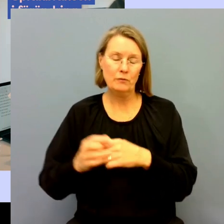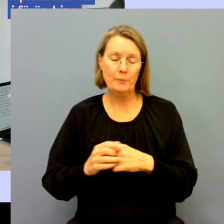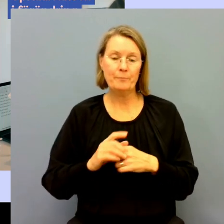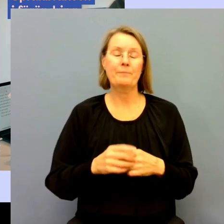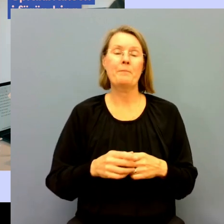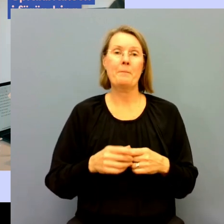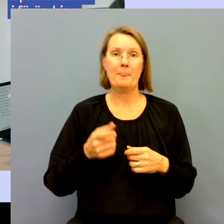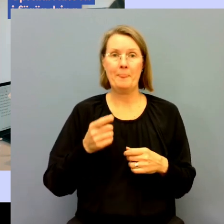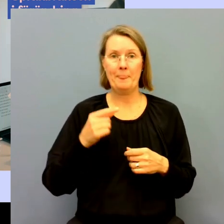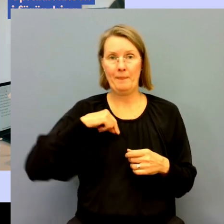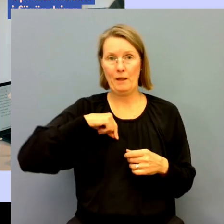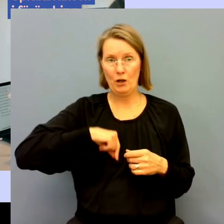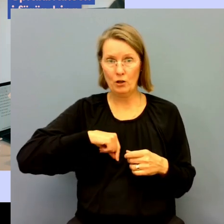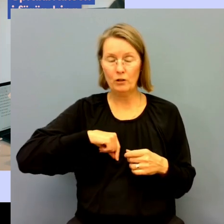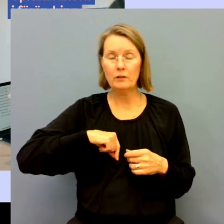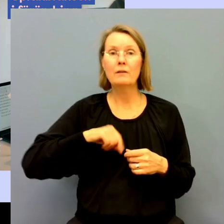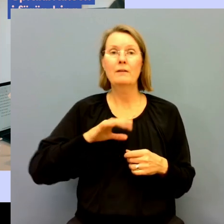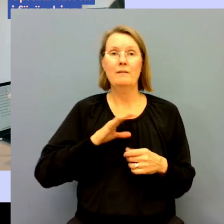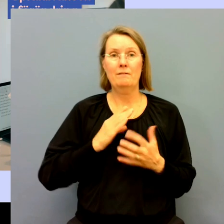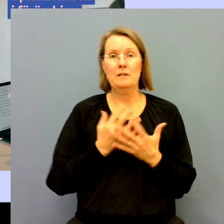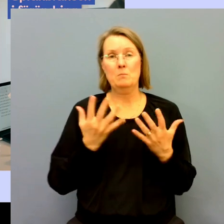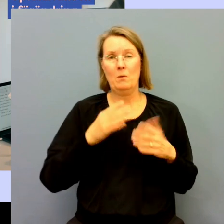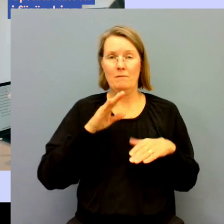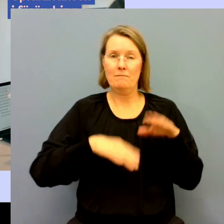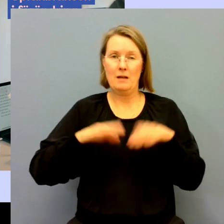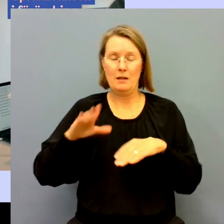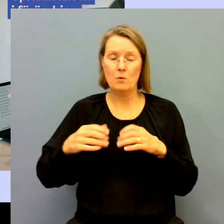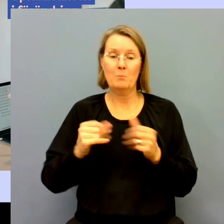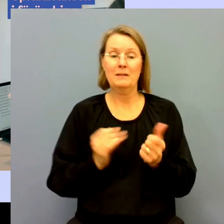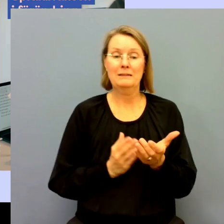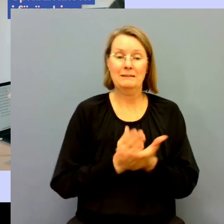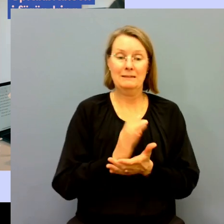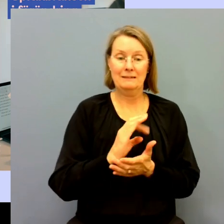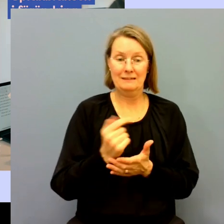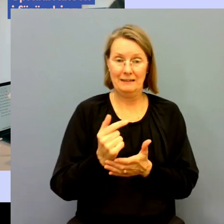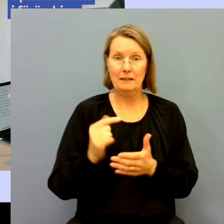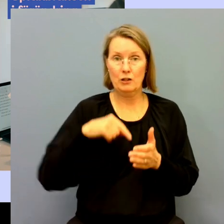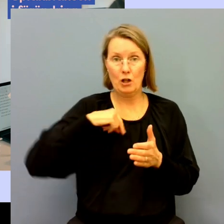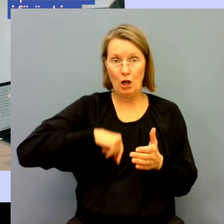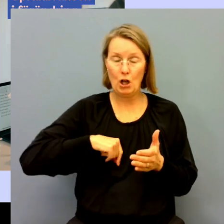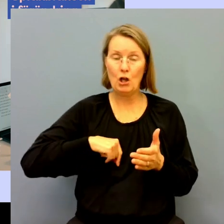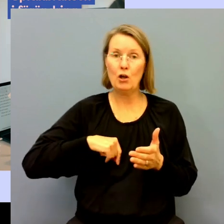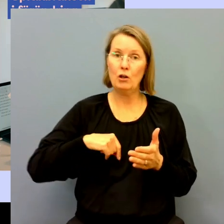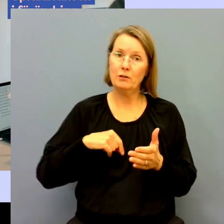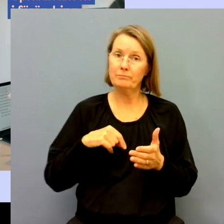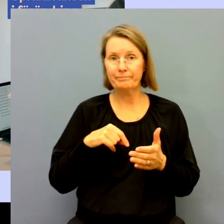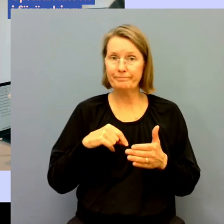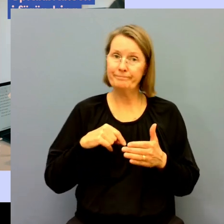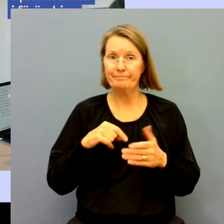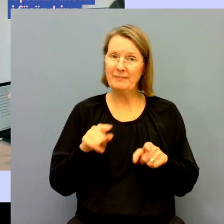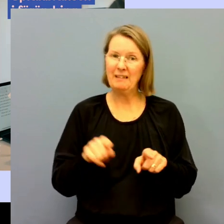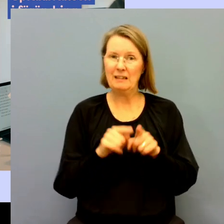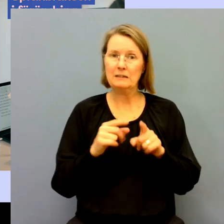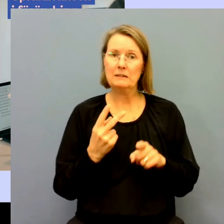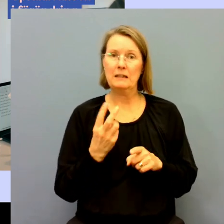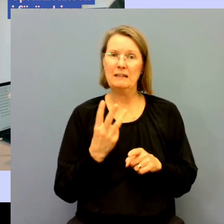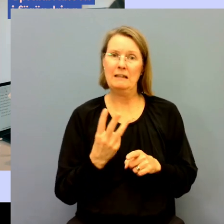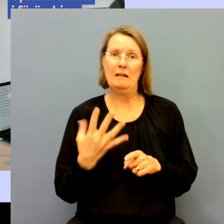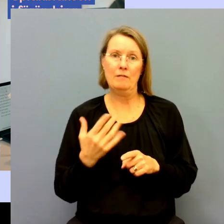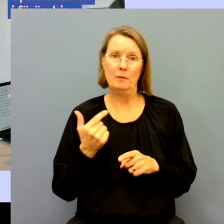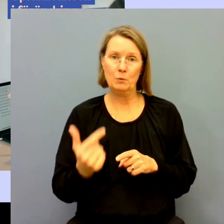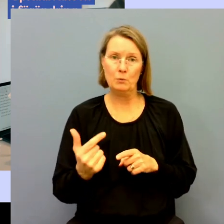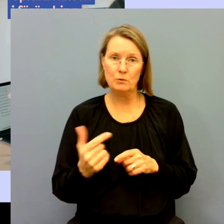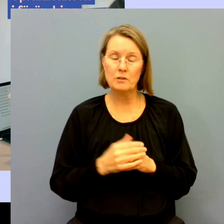Och när det gäller löner så finns det ganska stora variationer. Men snittlönen är knappt 35 000.